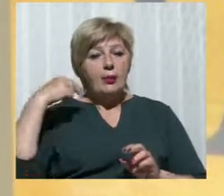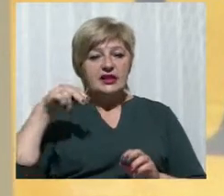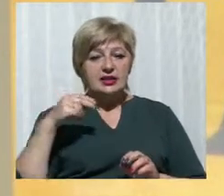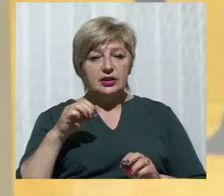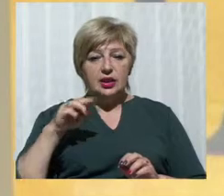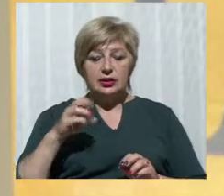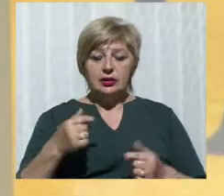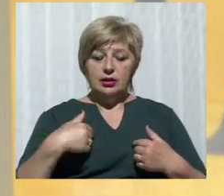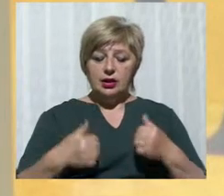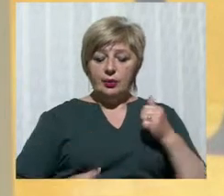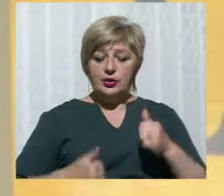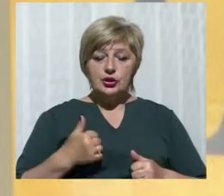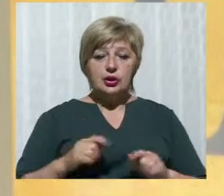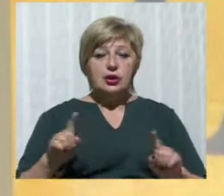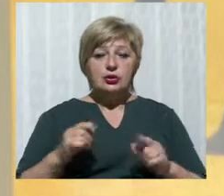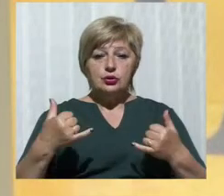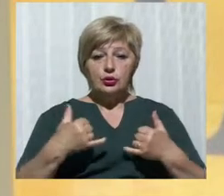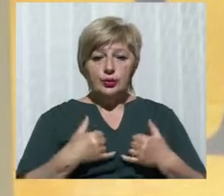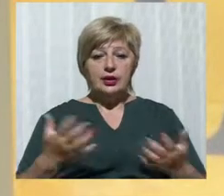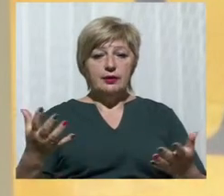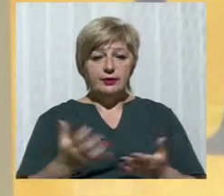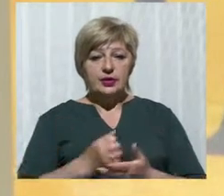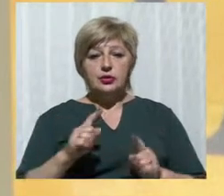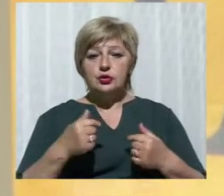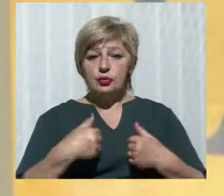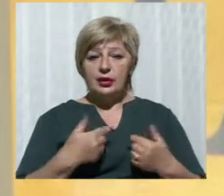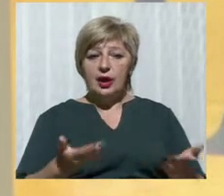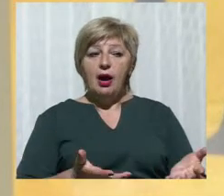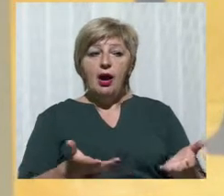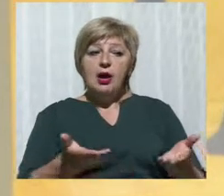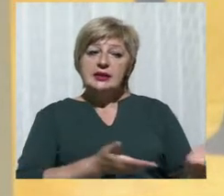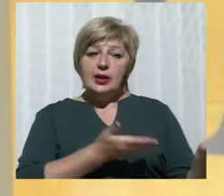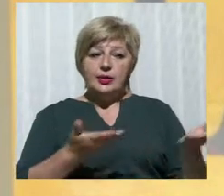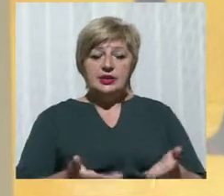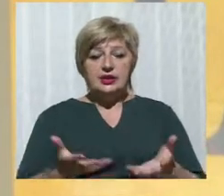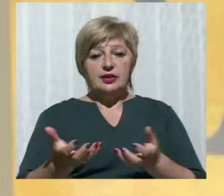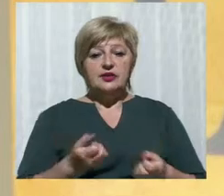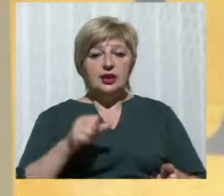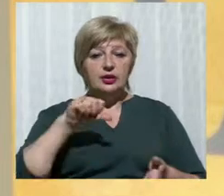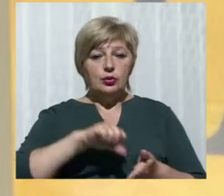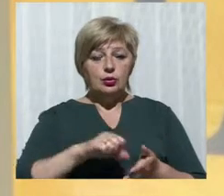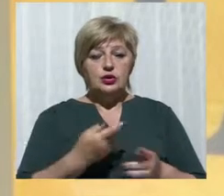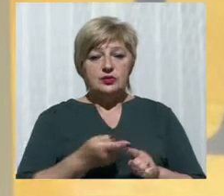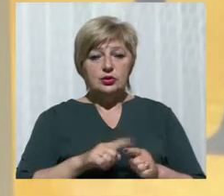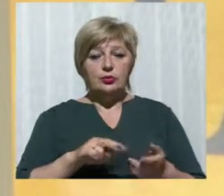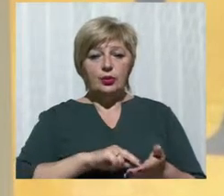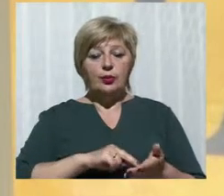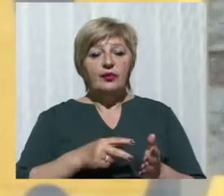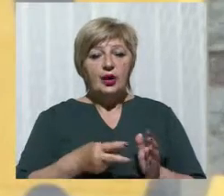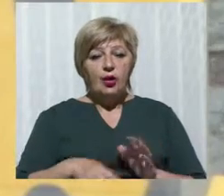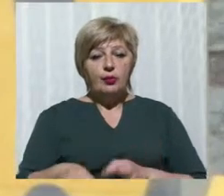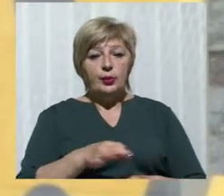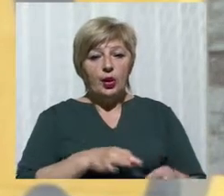у мене вийшло, що мене запросили взяти участь у цьому проєкті. Я дуже задоволена. Низький уклін